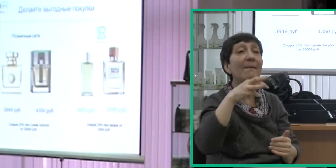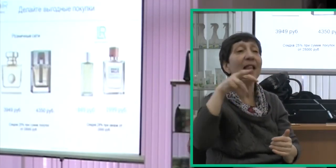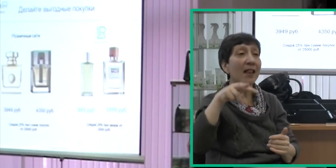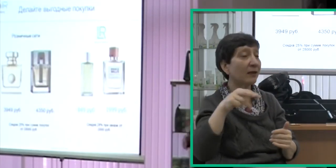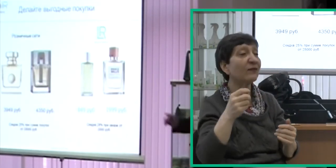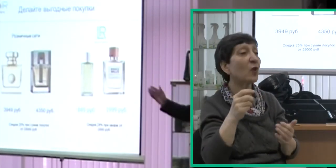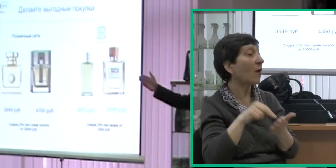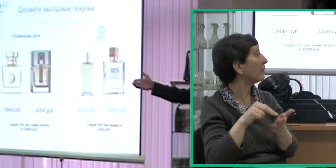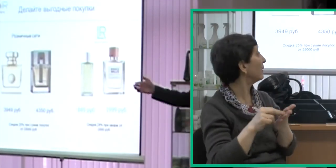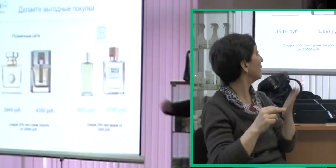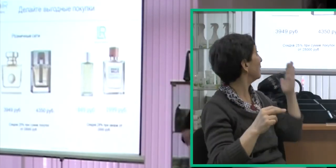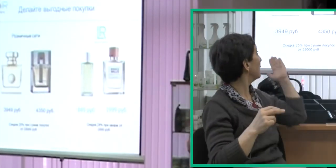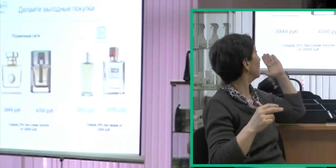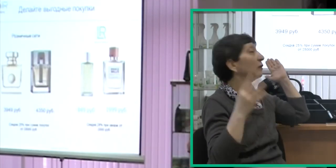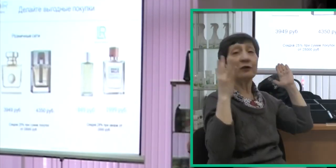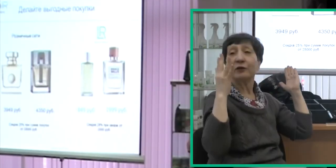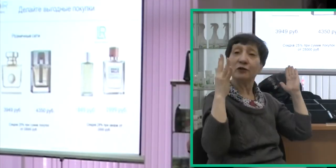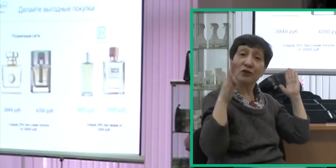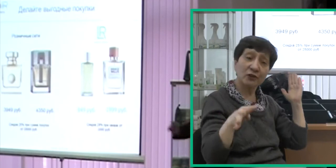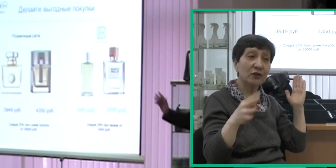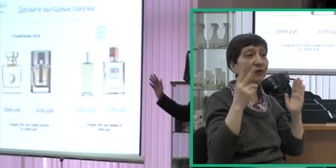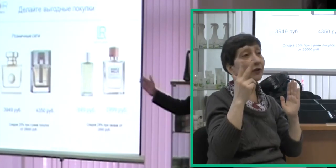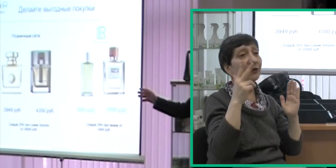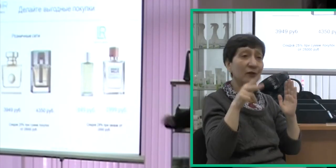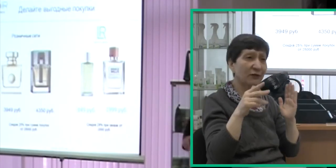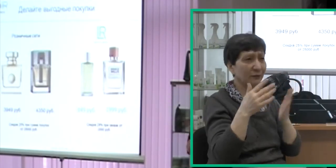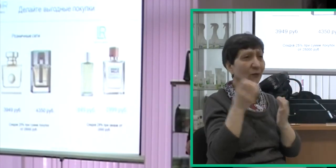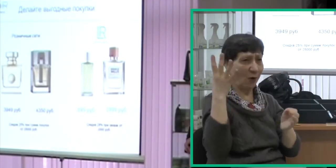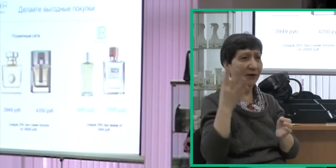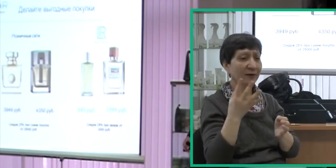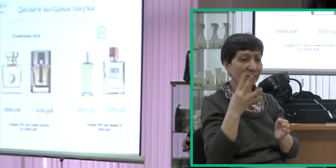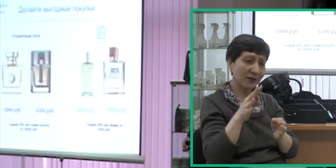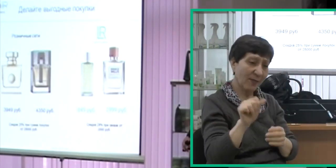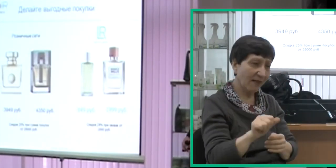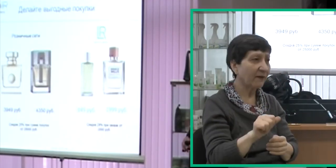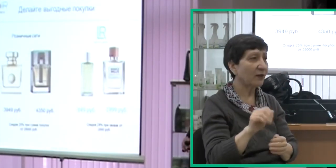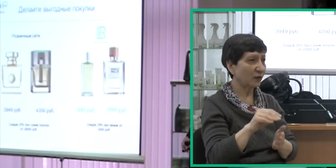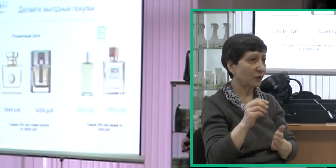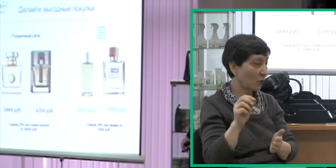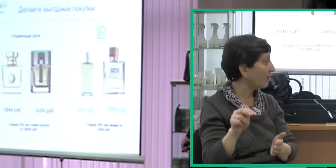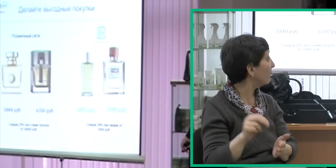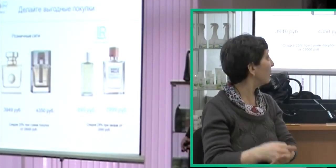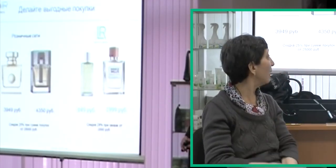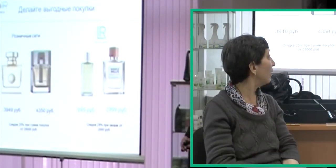миллилитров, может стоить 4 тысячи рублей, 4,5 тысячи рублей за флагон